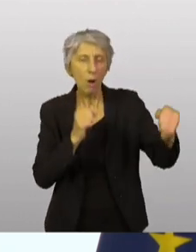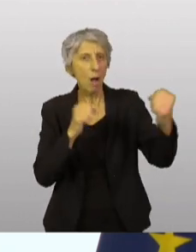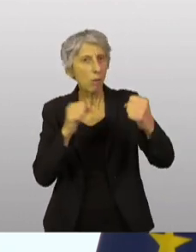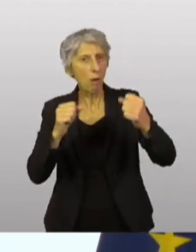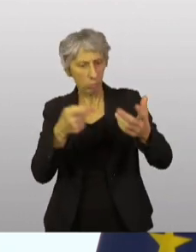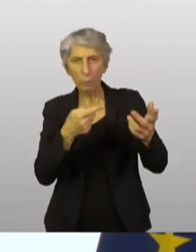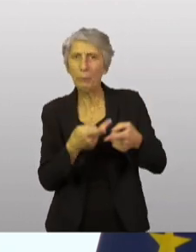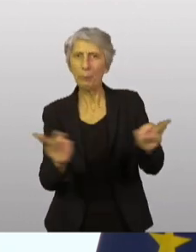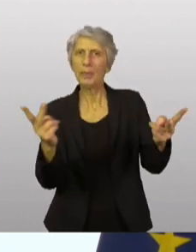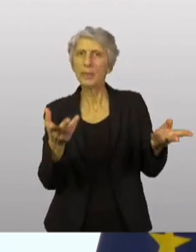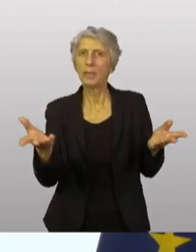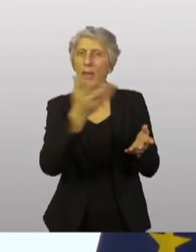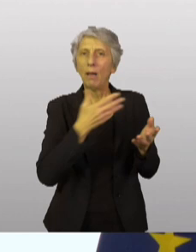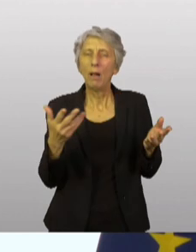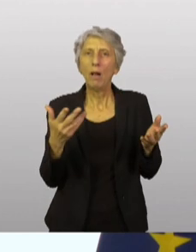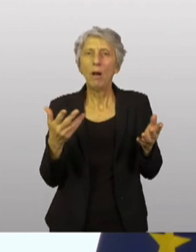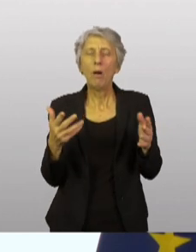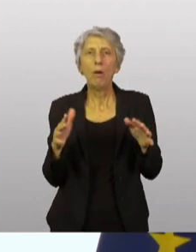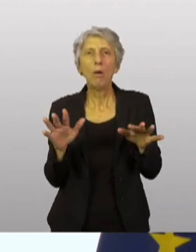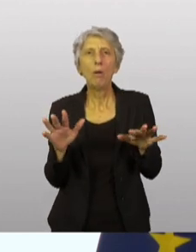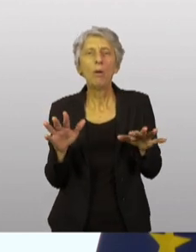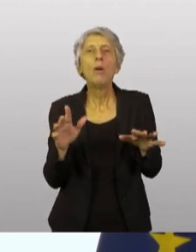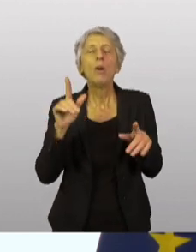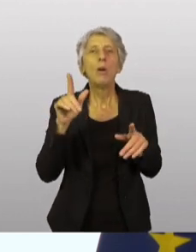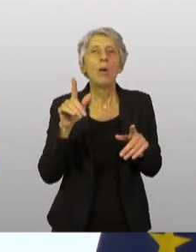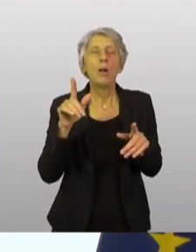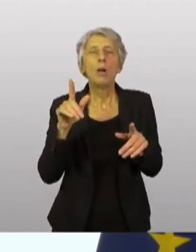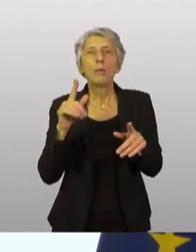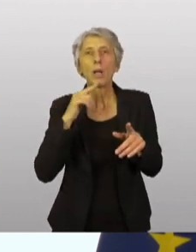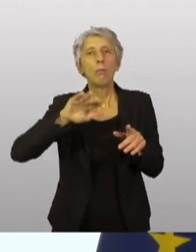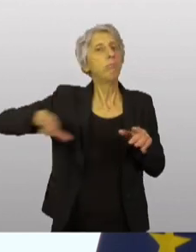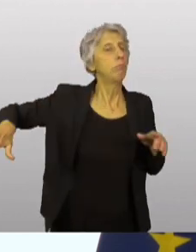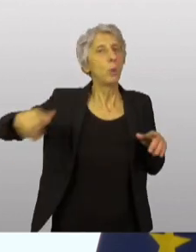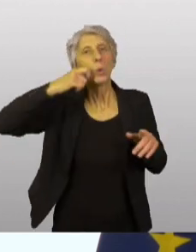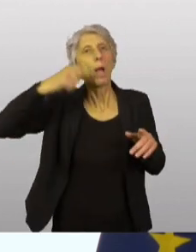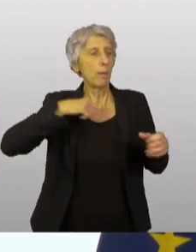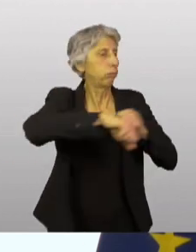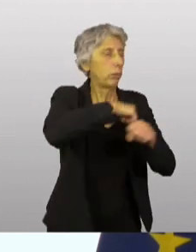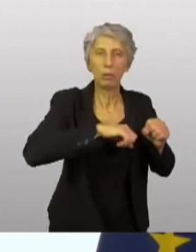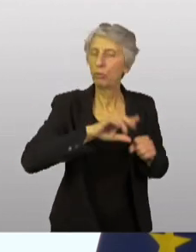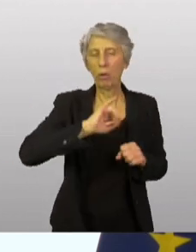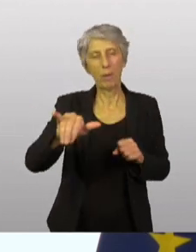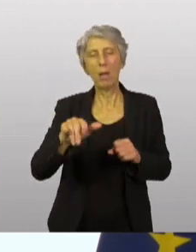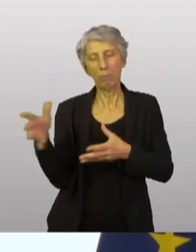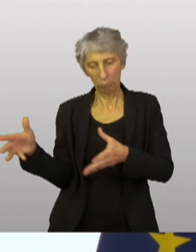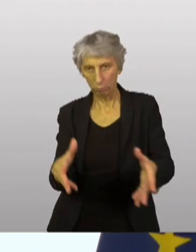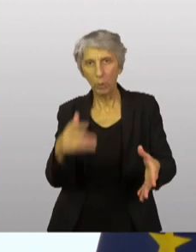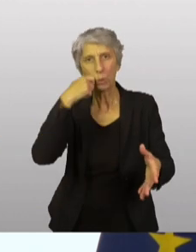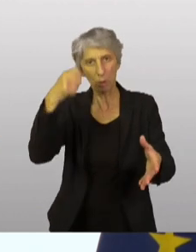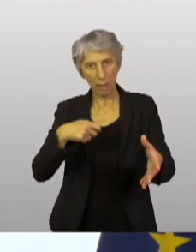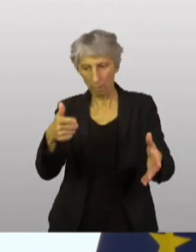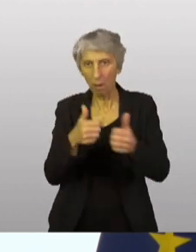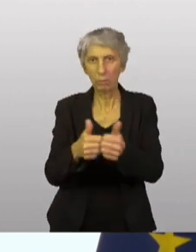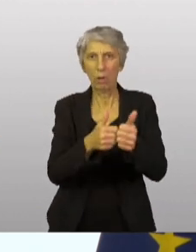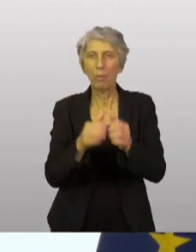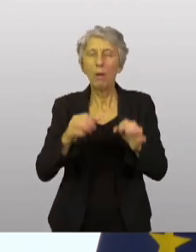publics. Rien ne sera fait concernant l'Ukraine sans l'Ukraine. Et tous les partenaires, et Emmanuel Macron a déclaré